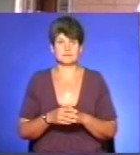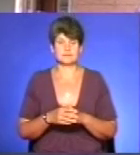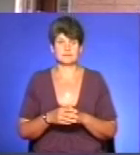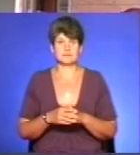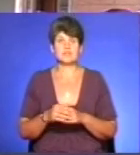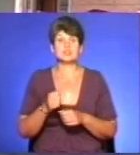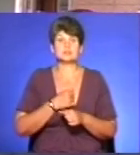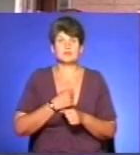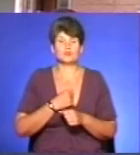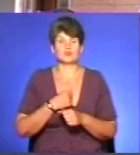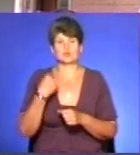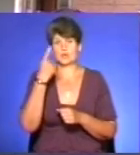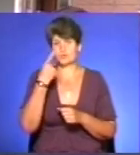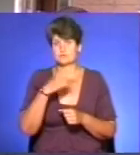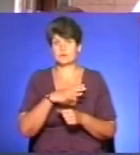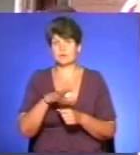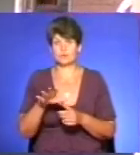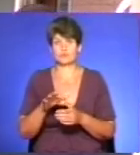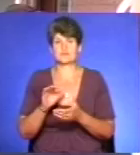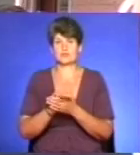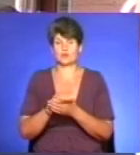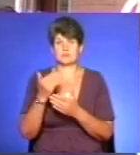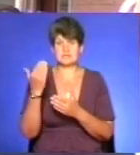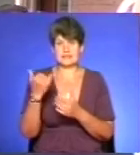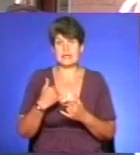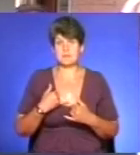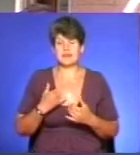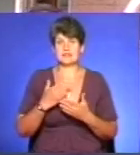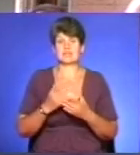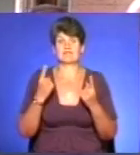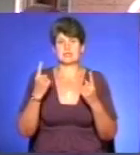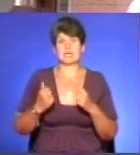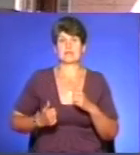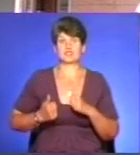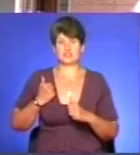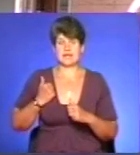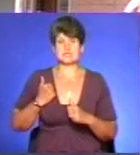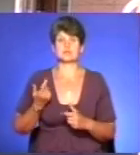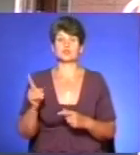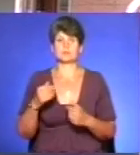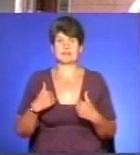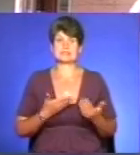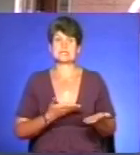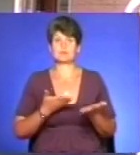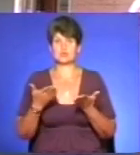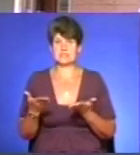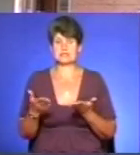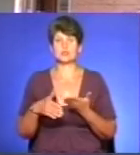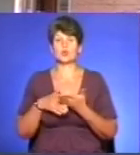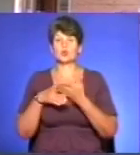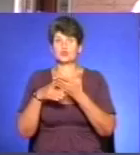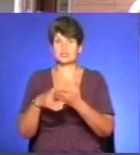Жалкую, що з нею не був сам особисто знайомий, але для мене є велика честь і гордість, що мене запросили долучитися до